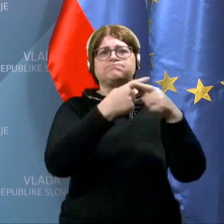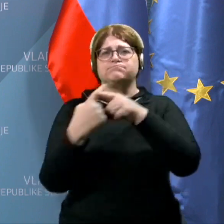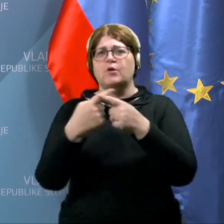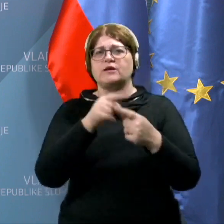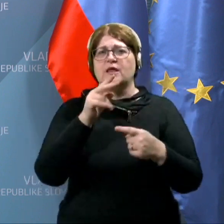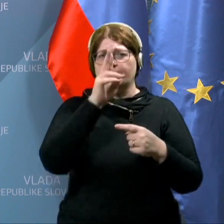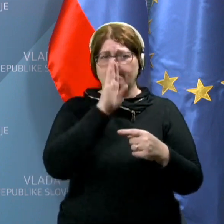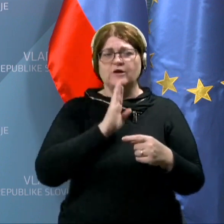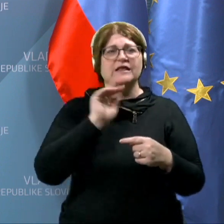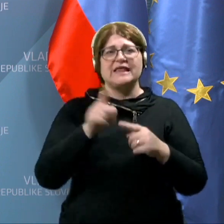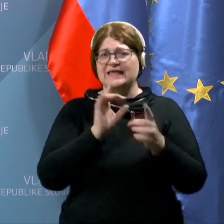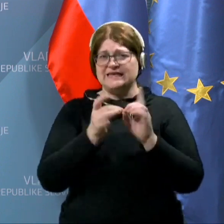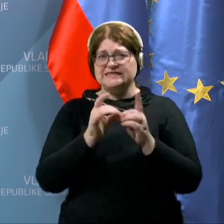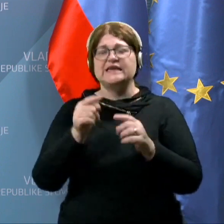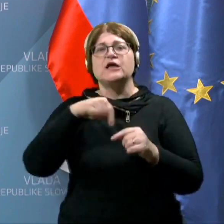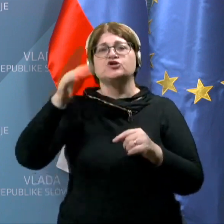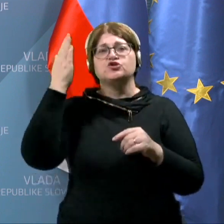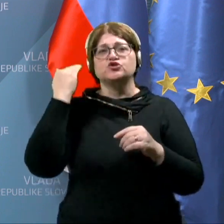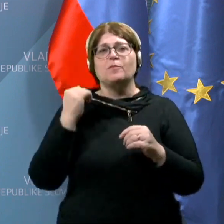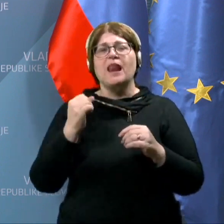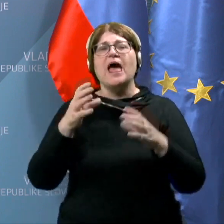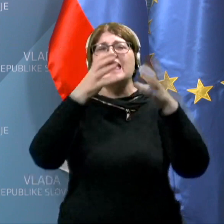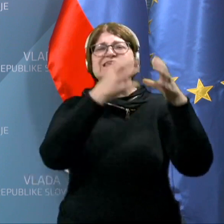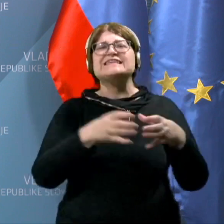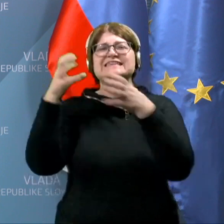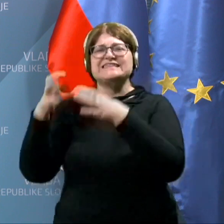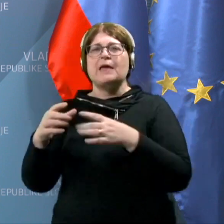včeraj, v sredo, so bila stebrna pogajanja.